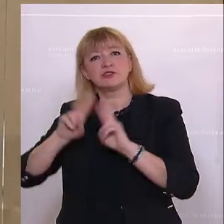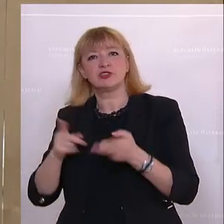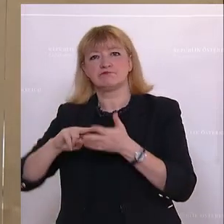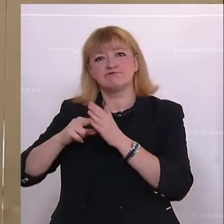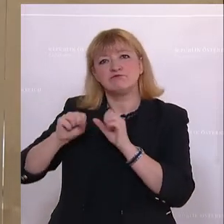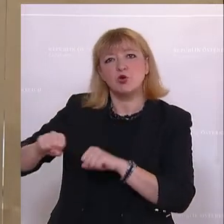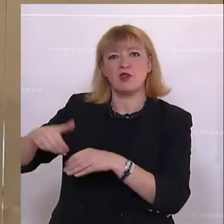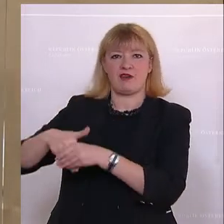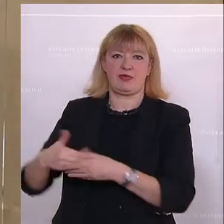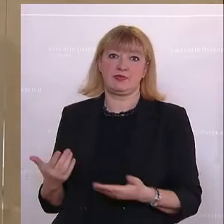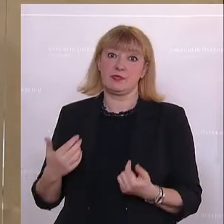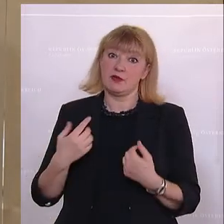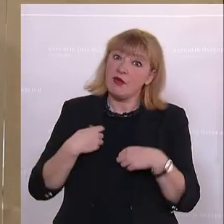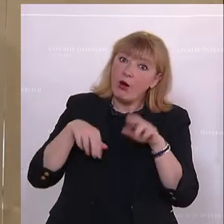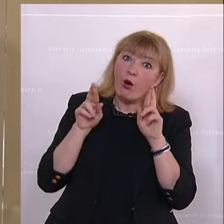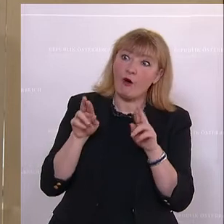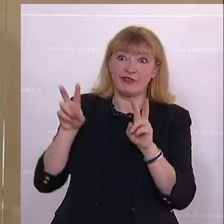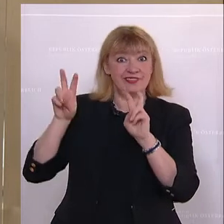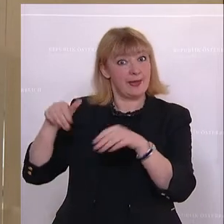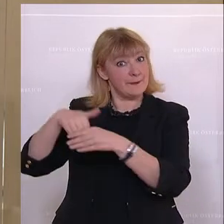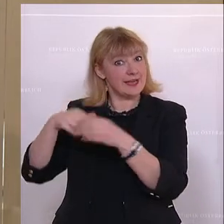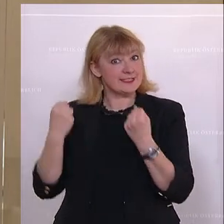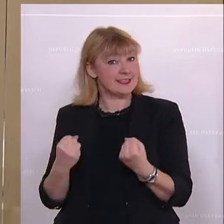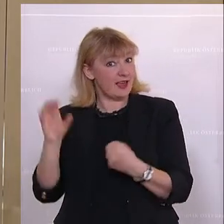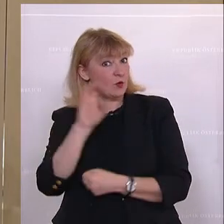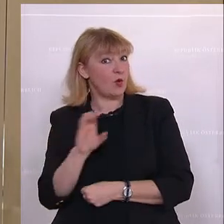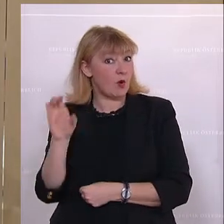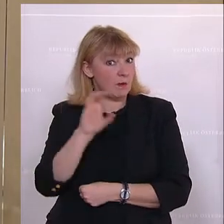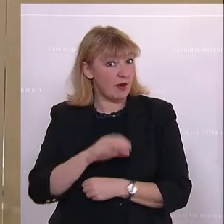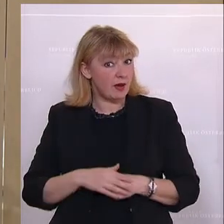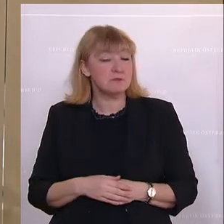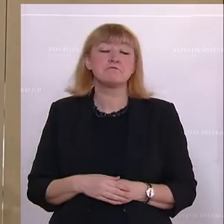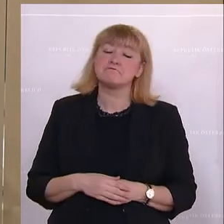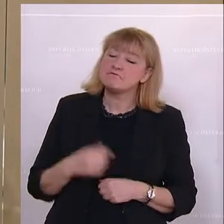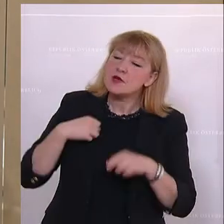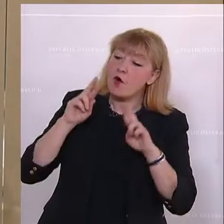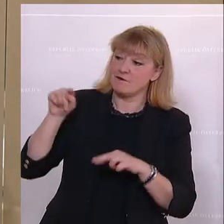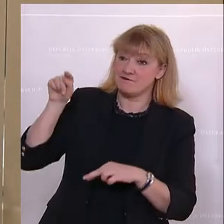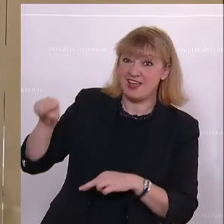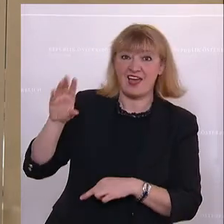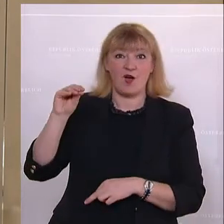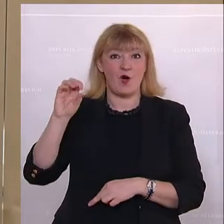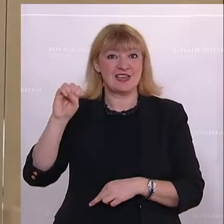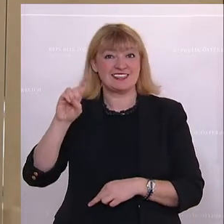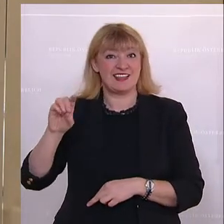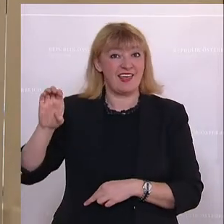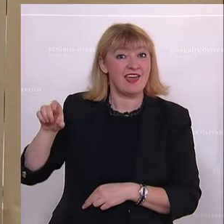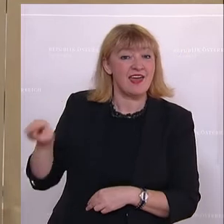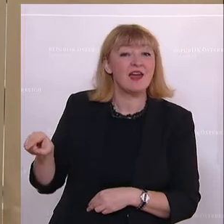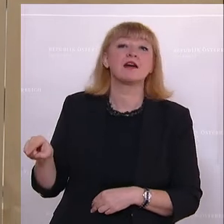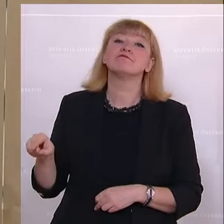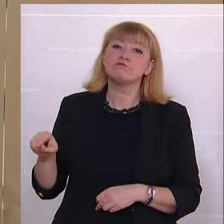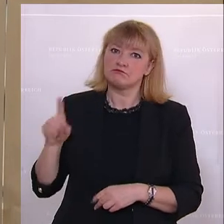hoffe sehr, wenn es um die Sicherheit Europas geht, dass hier die OSZD auch entsprechend